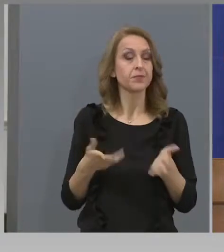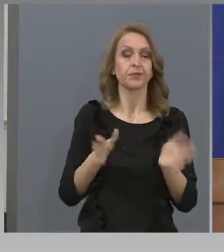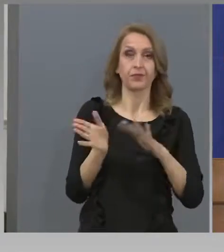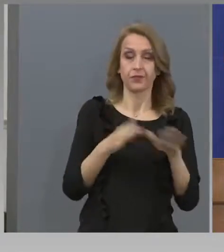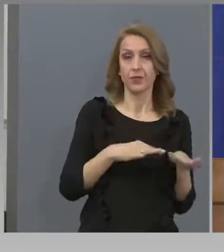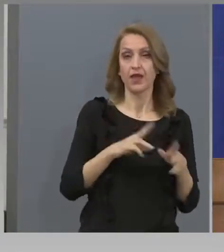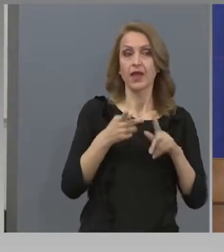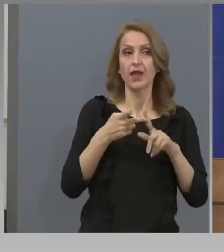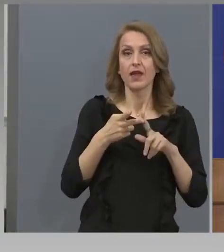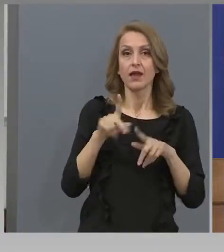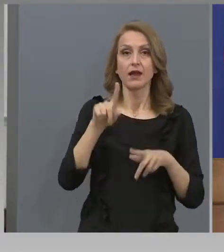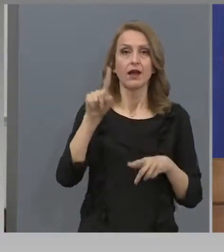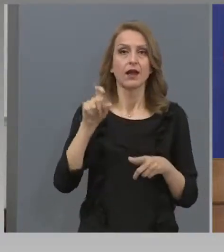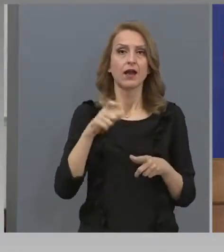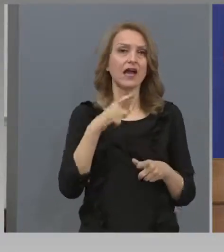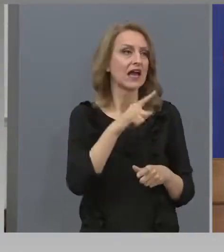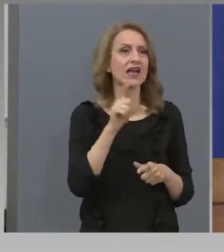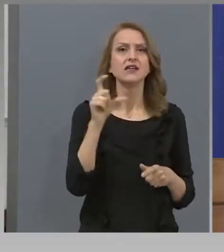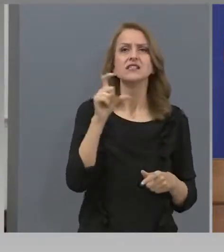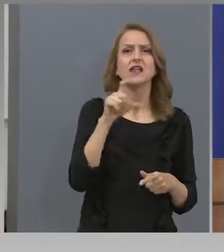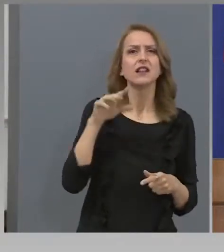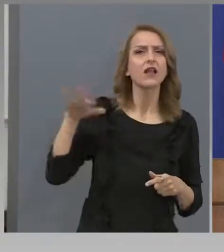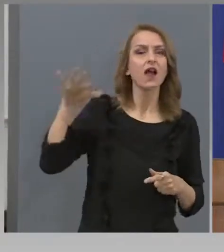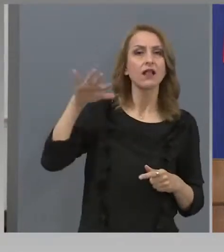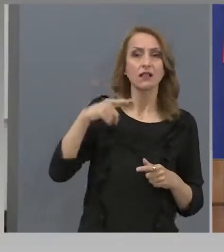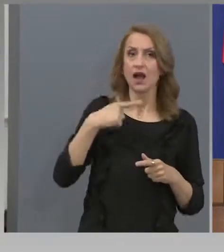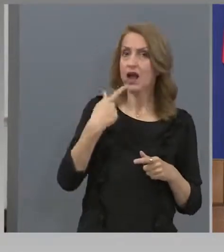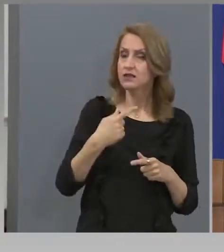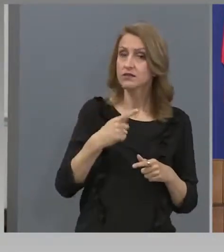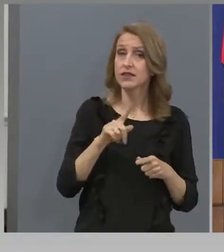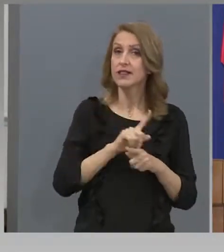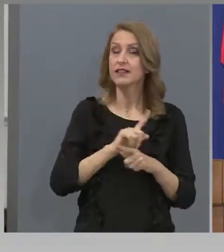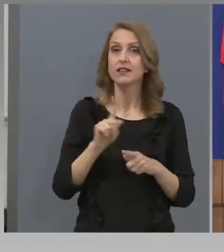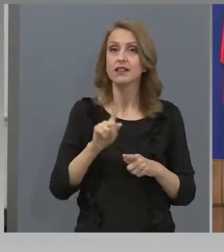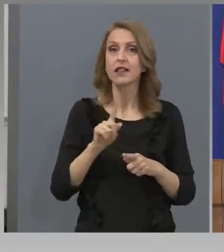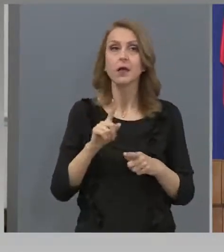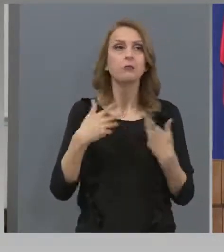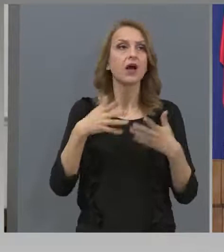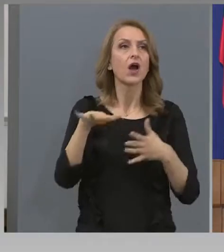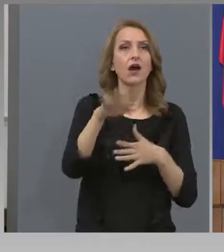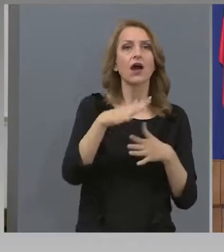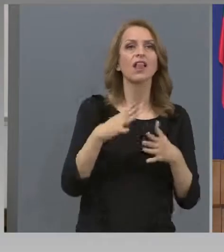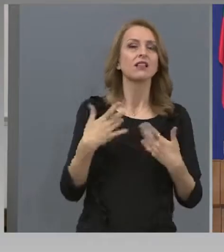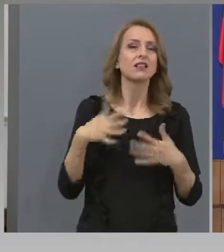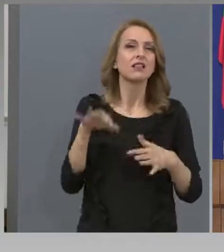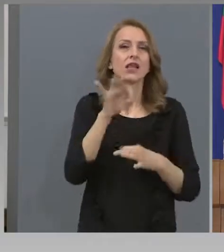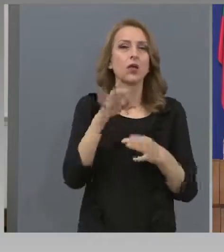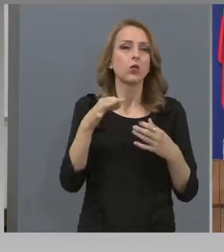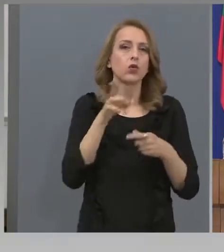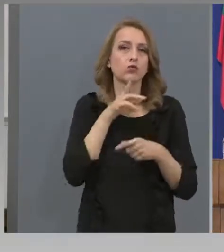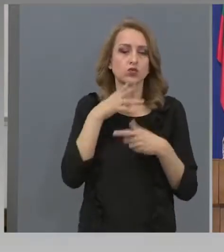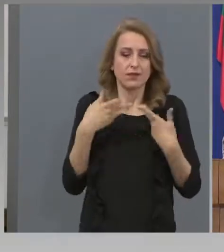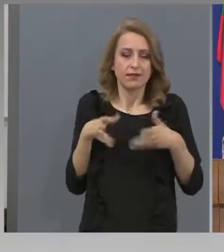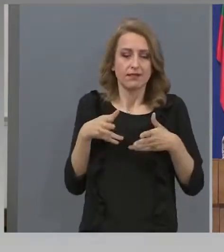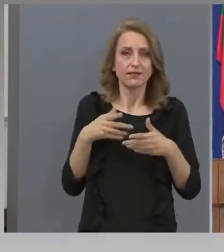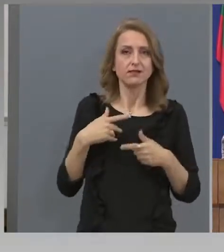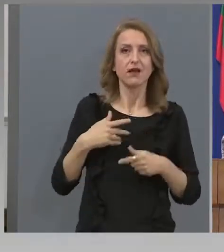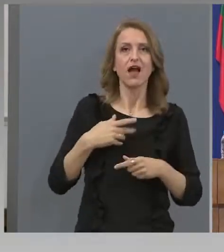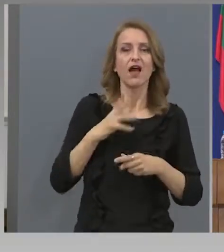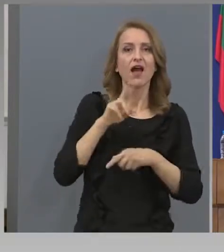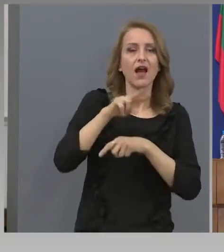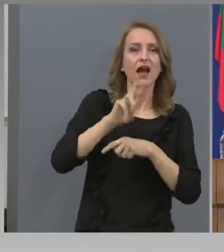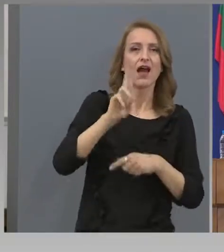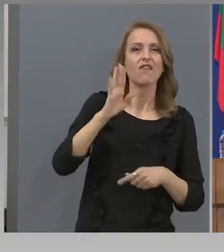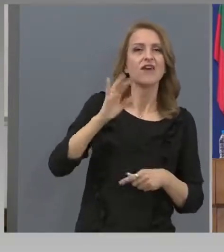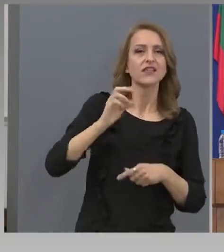попитам... Синтикатите казват, че няма кандидати за квестури, понеже учителите се страхуват, те са на доста